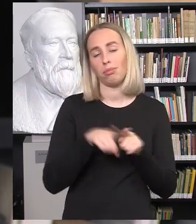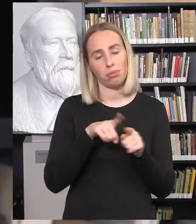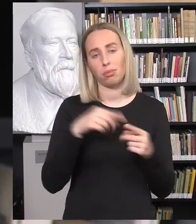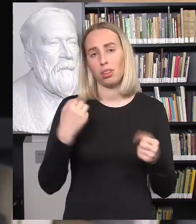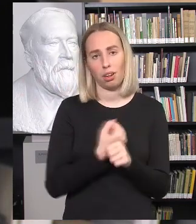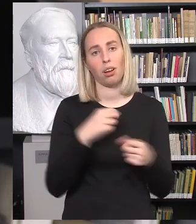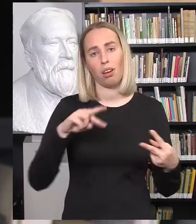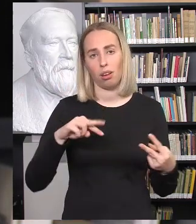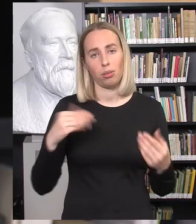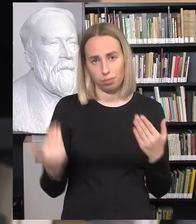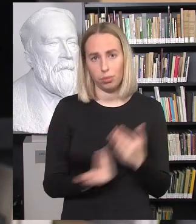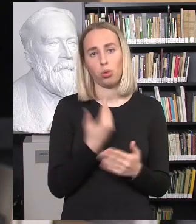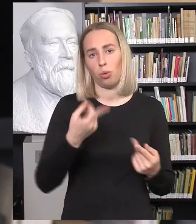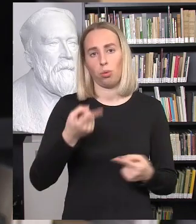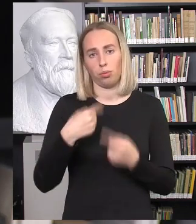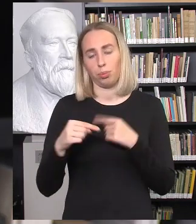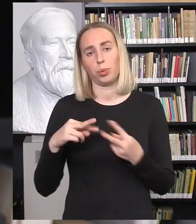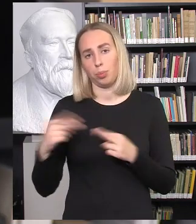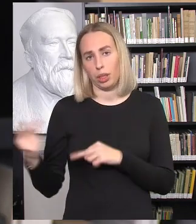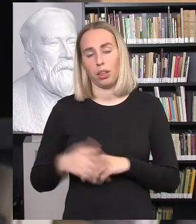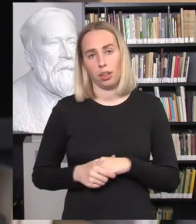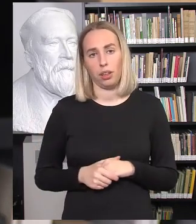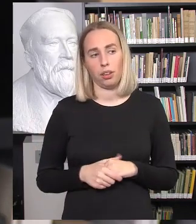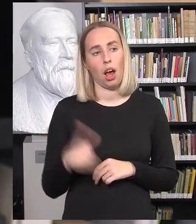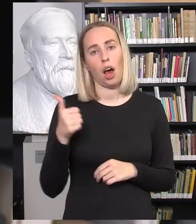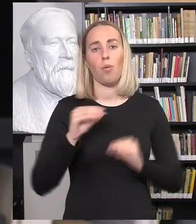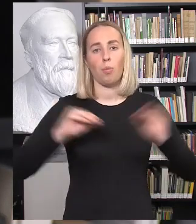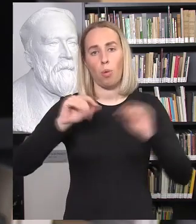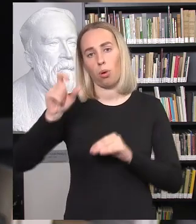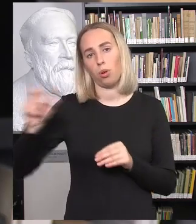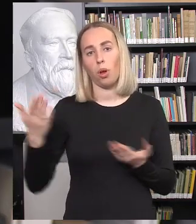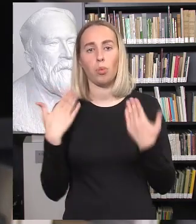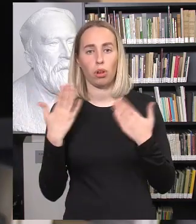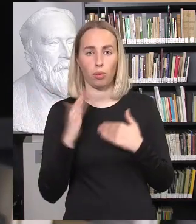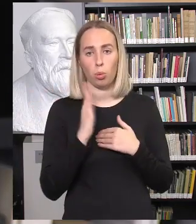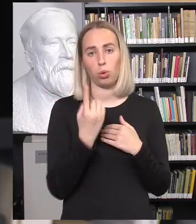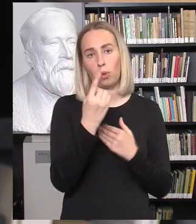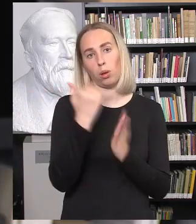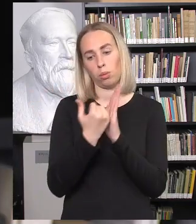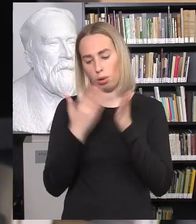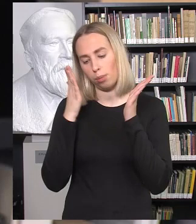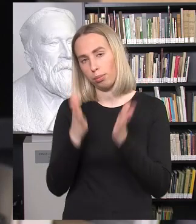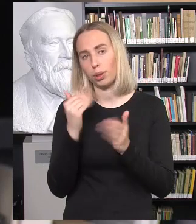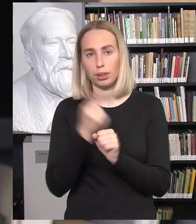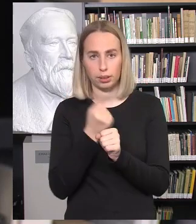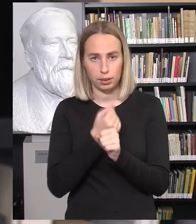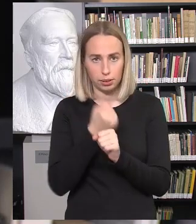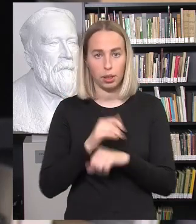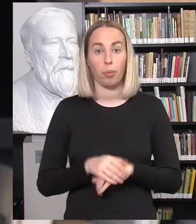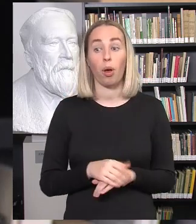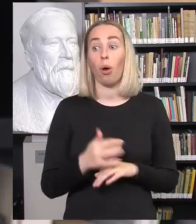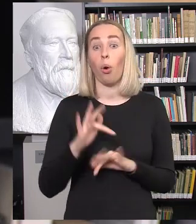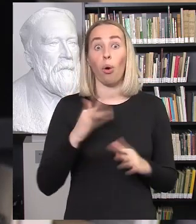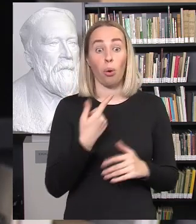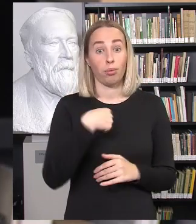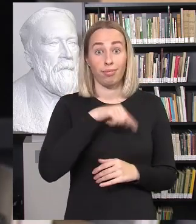mokytojams, na, iš tiesų palengvinti darbą ir dirbti tikslingai, kriptingai su viena programa. Tai jeigu mum pasiseks,